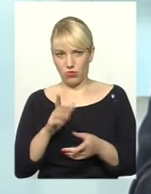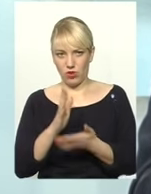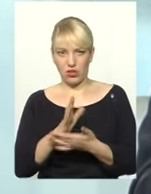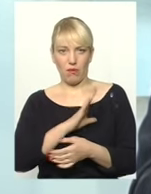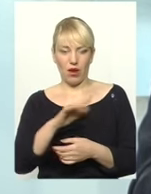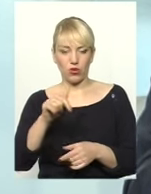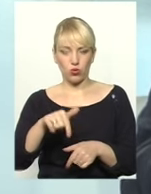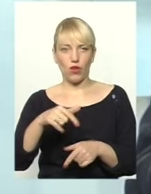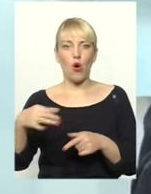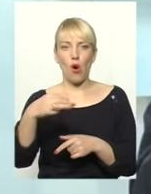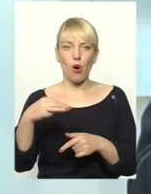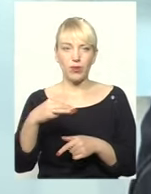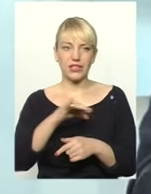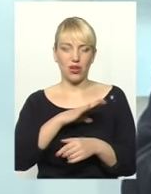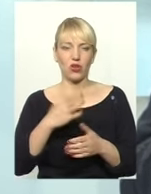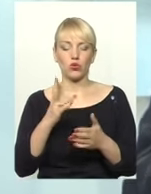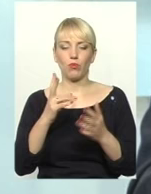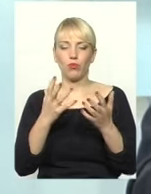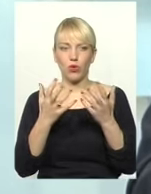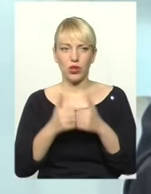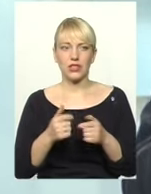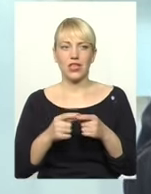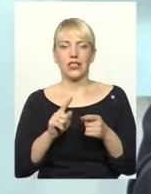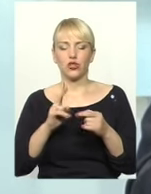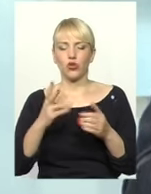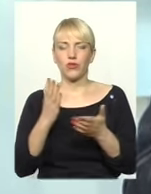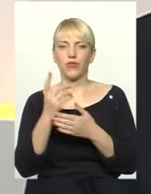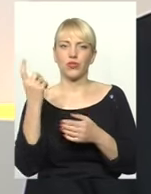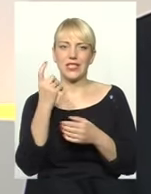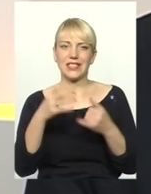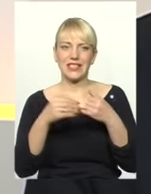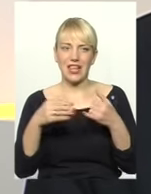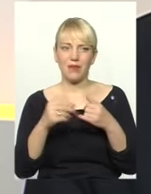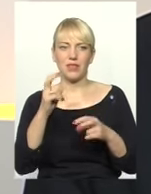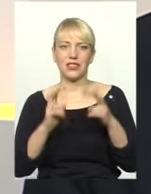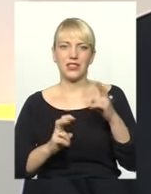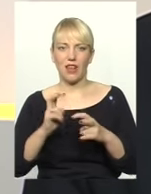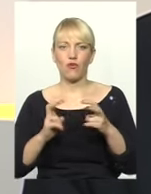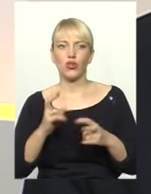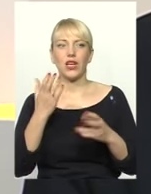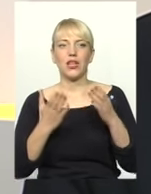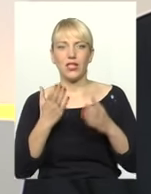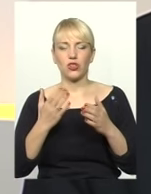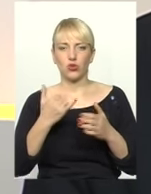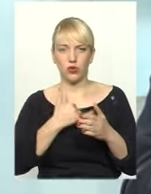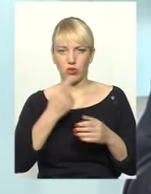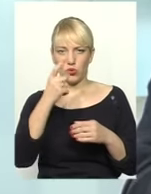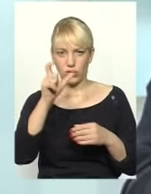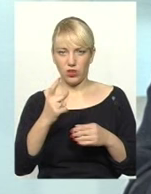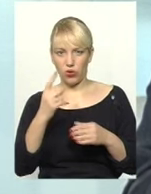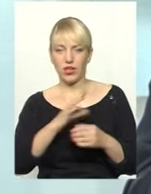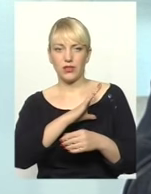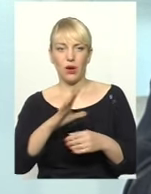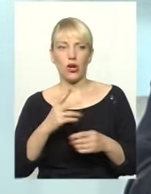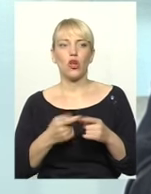олігархи збагачуються. Якщо проаналізується, хто володіє землями, заводами і так далі, то якщо вона одна збагачується людина, то від